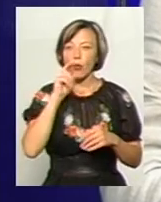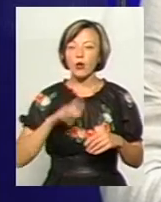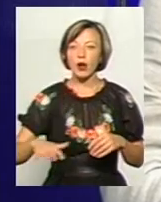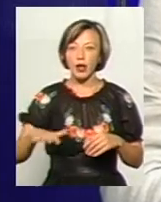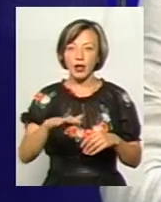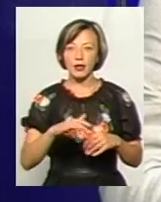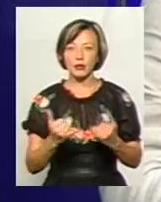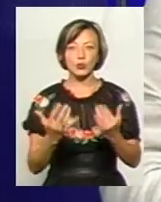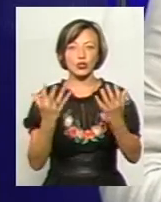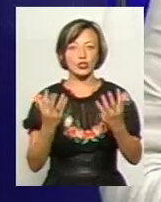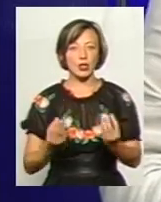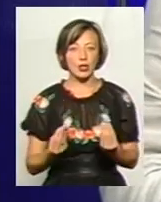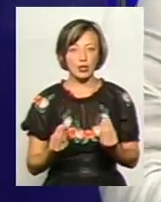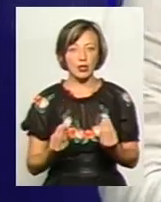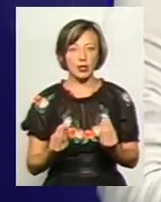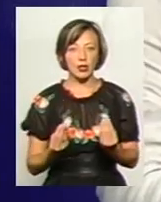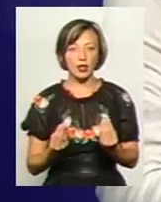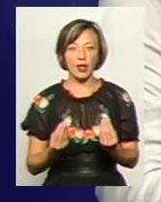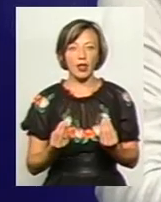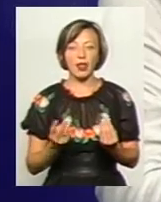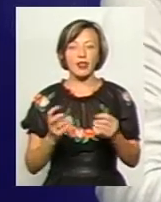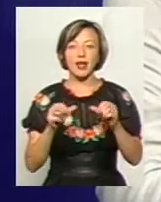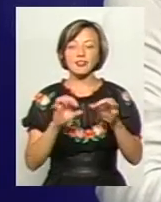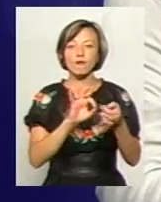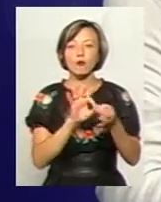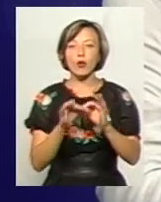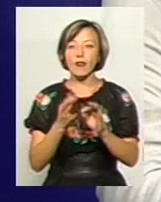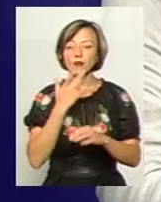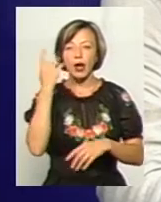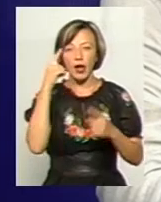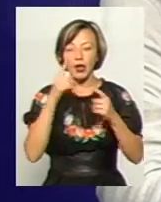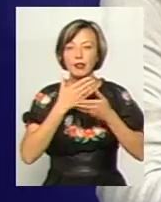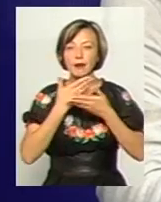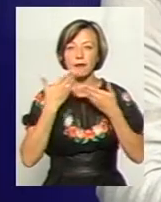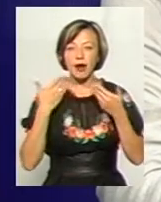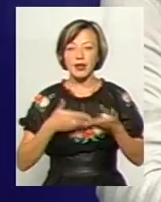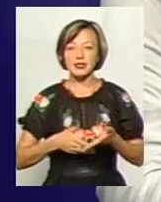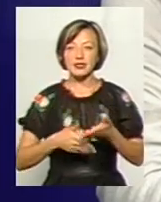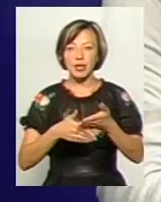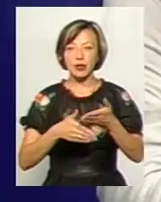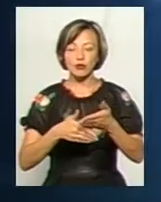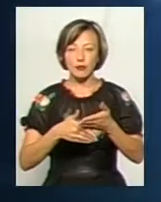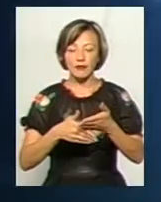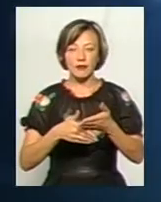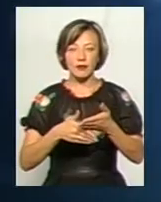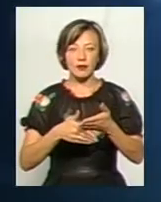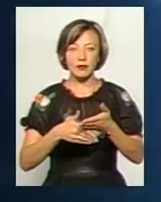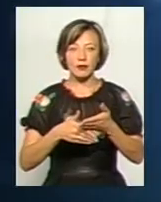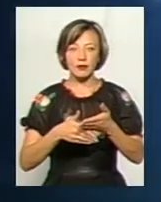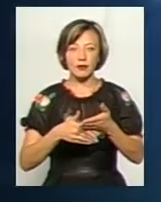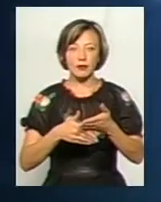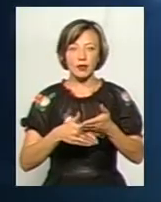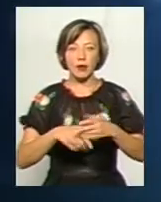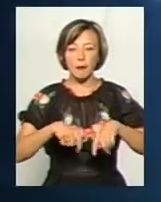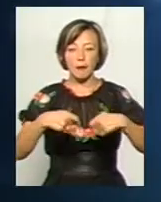сьогоднішній день не те, що не сформулювана національна ідея, а немає засобів трансформації для